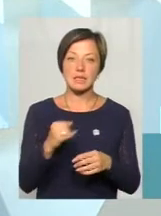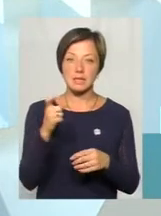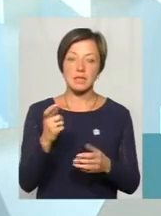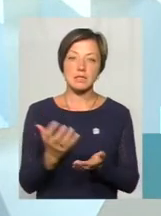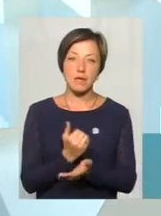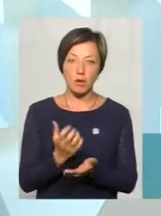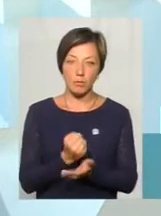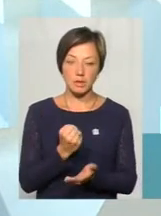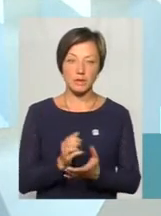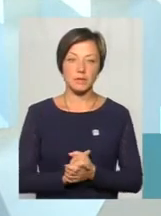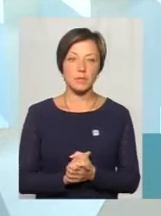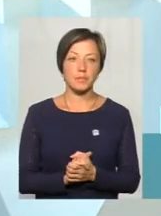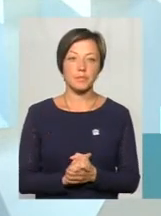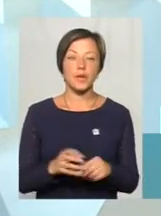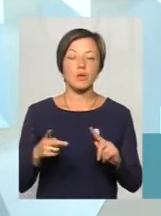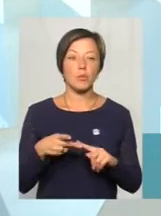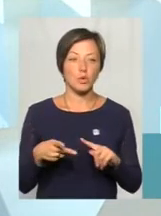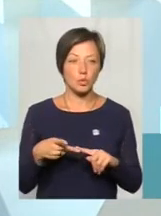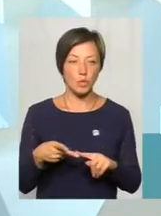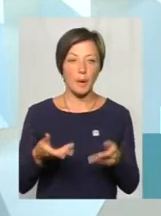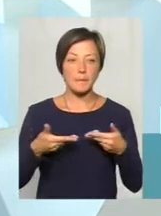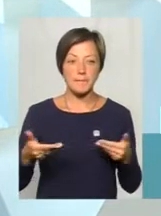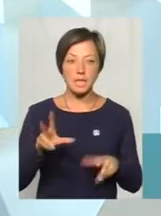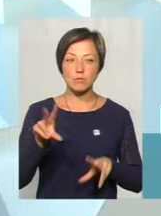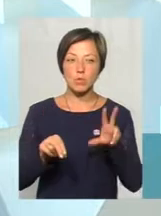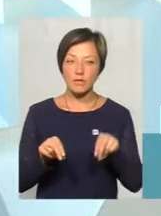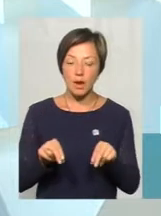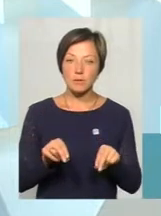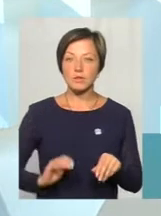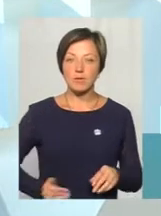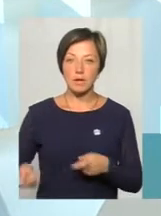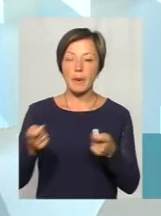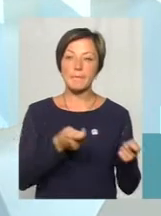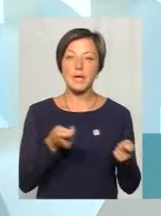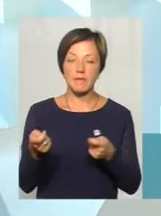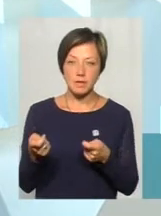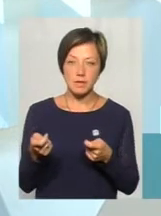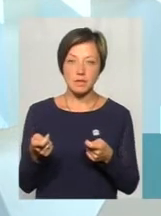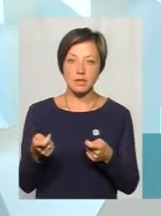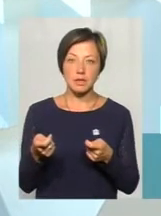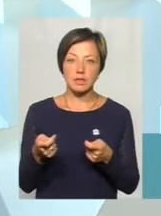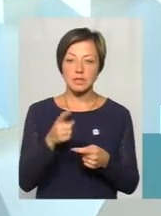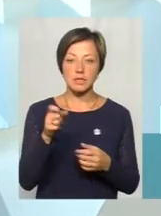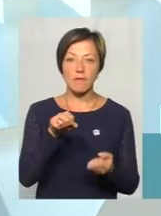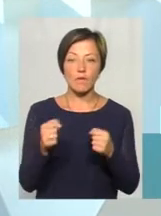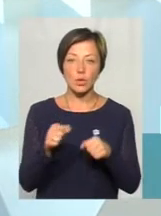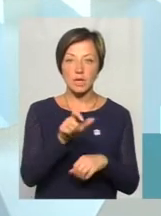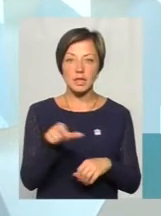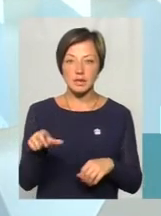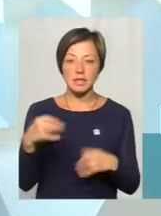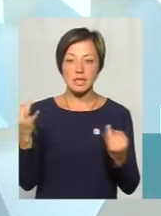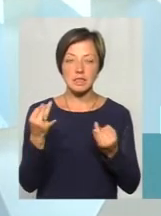Так. По-друге, ми сподіваємося, що перевізники водіїв якби